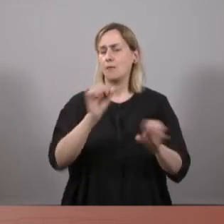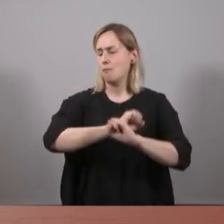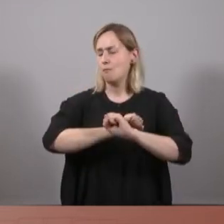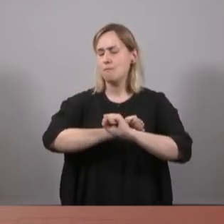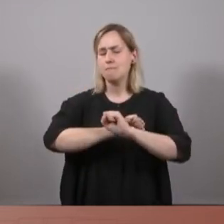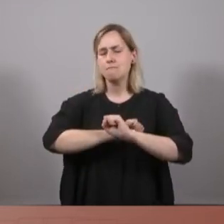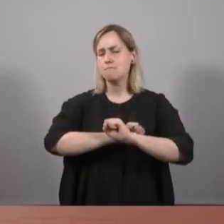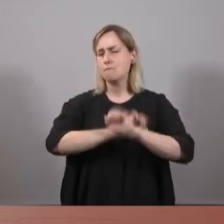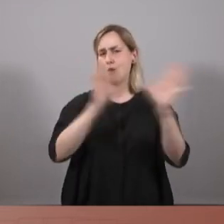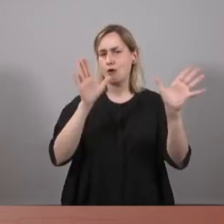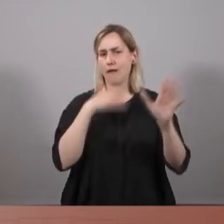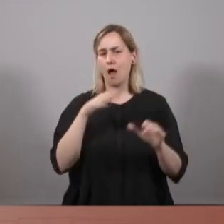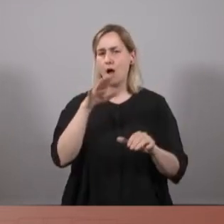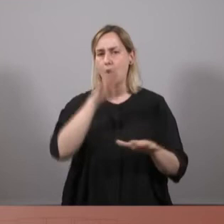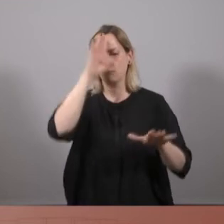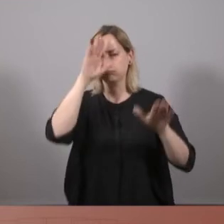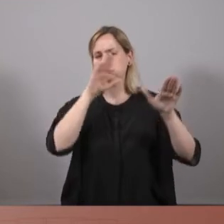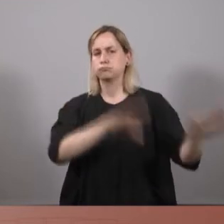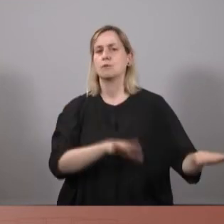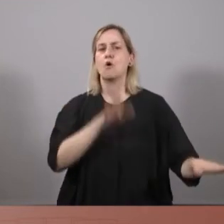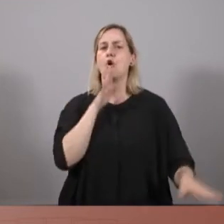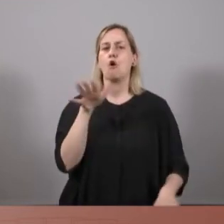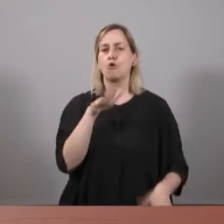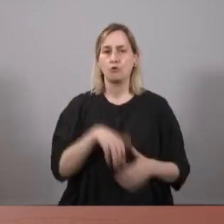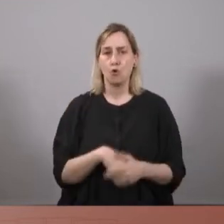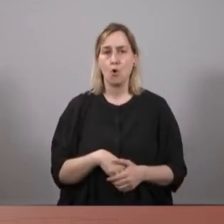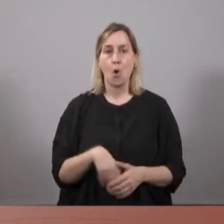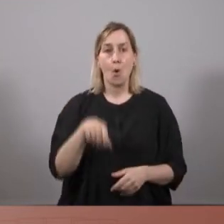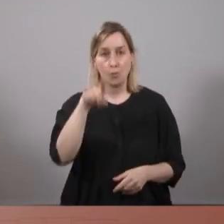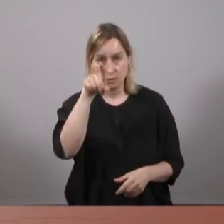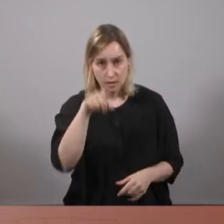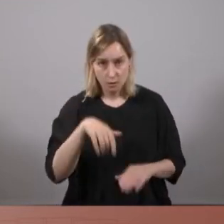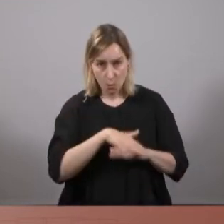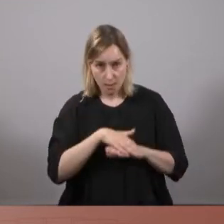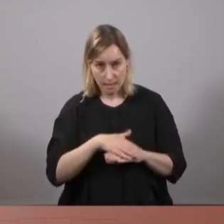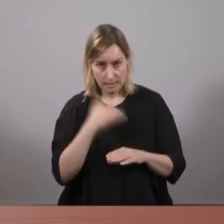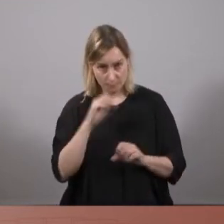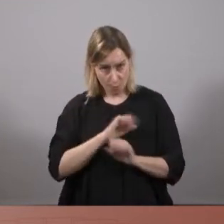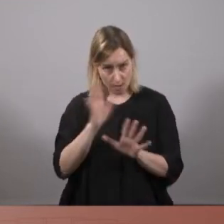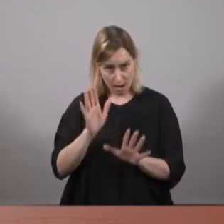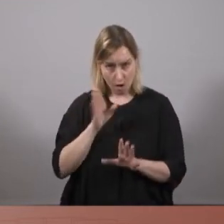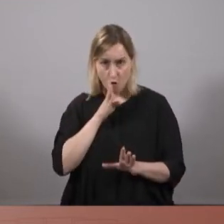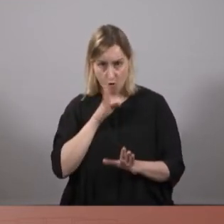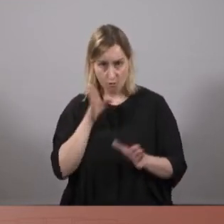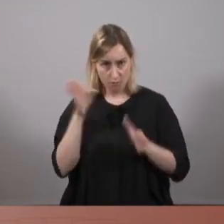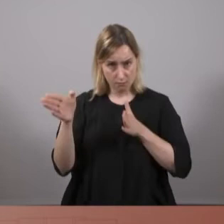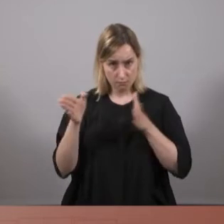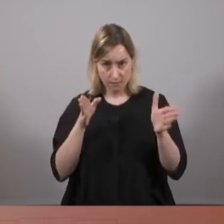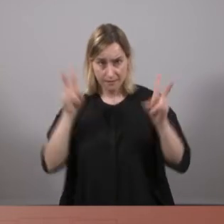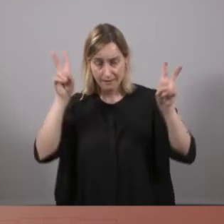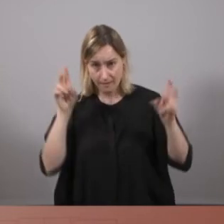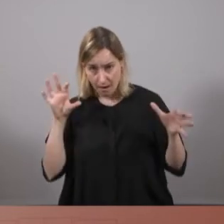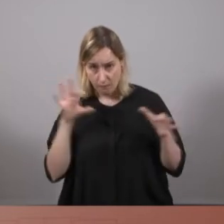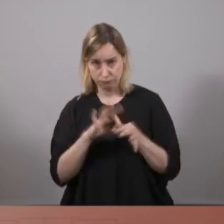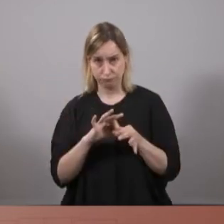quina posició ocupem. i vostè, el seu govern, saben clarament de quin costat estan en relació